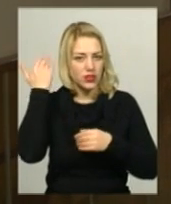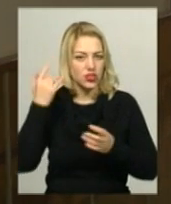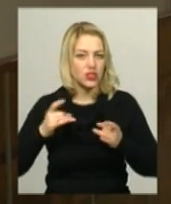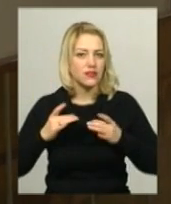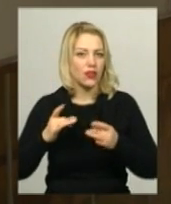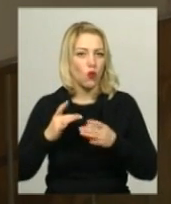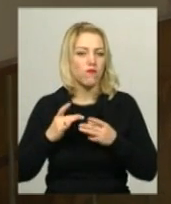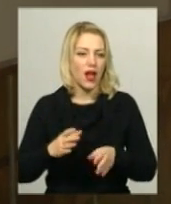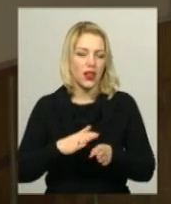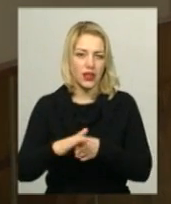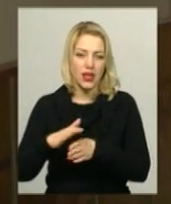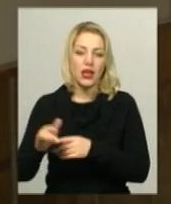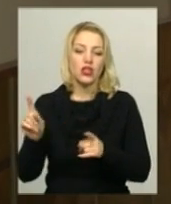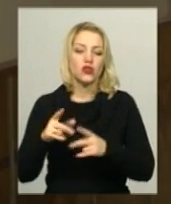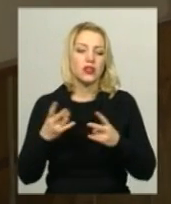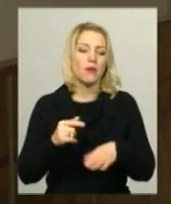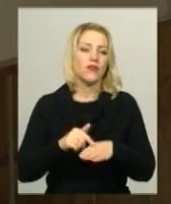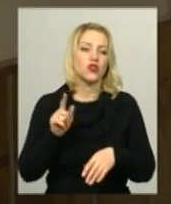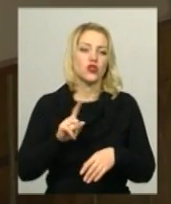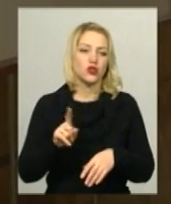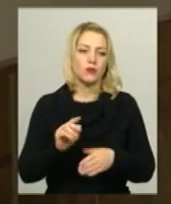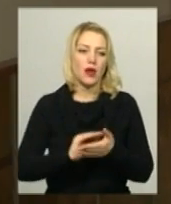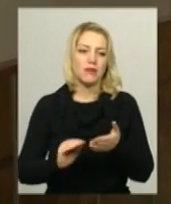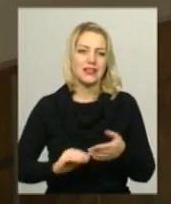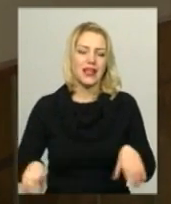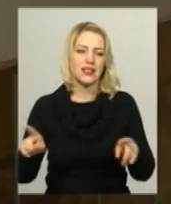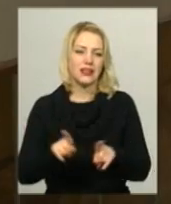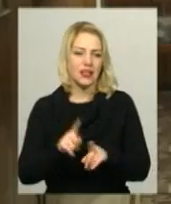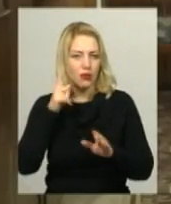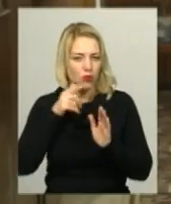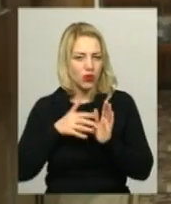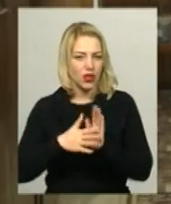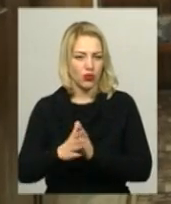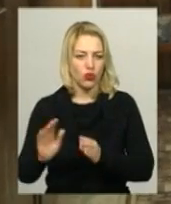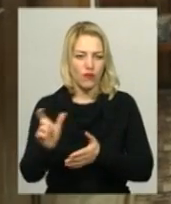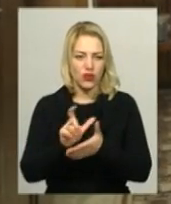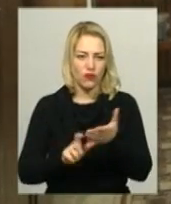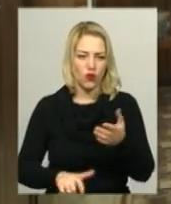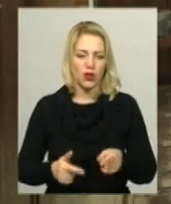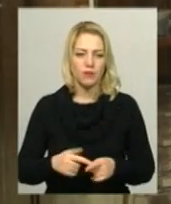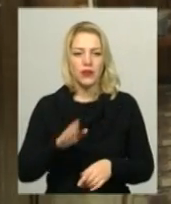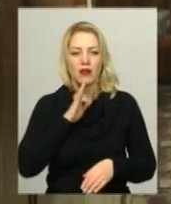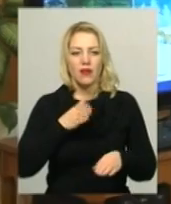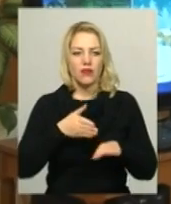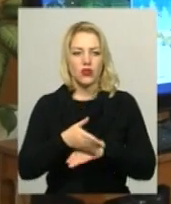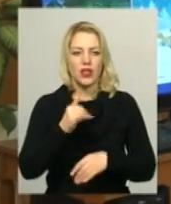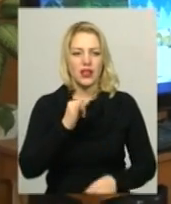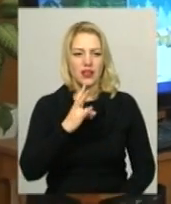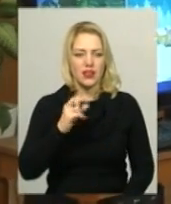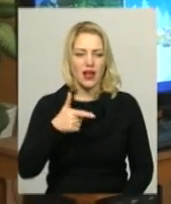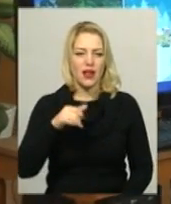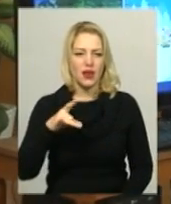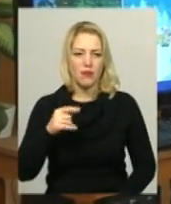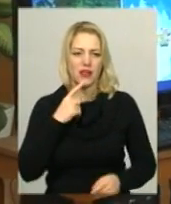що треба відчути для того, аби написати такі проникливі твори. Відвідувачка Інна Герман зустрічі з письменниками